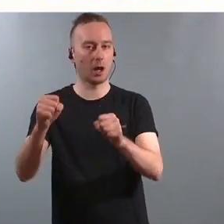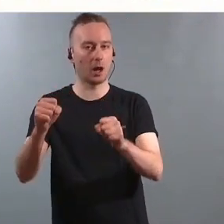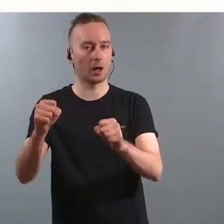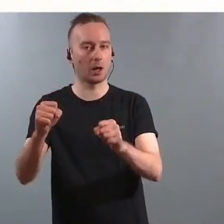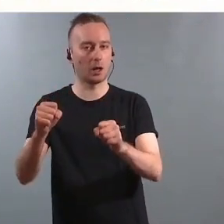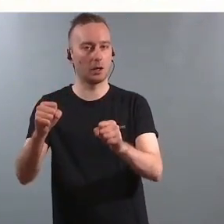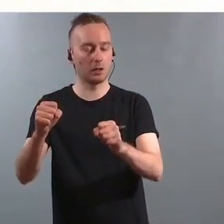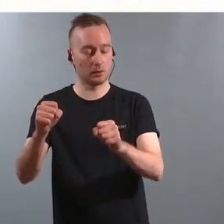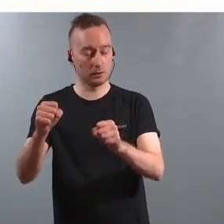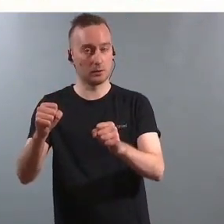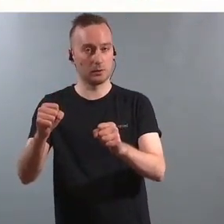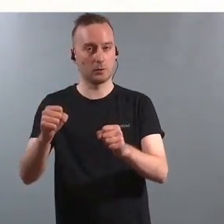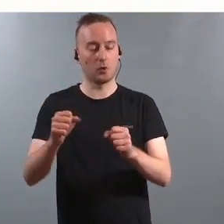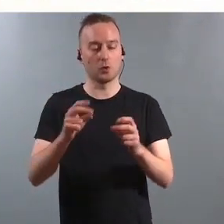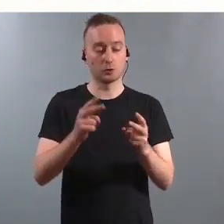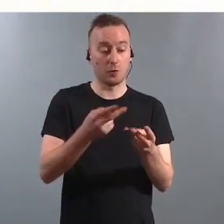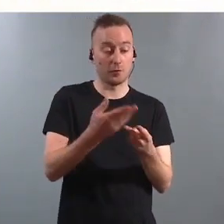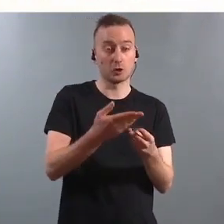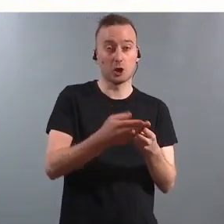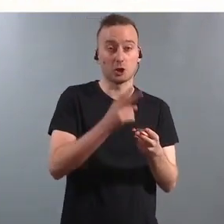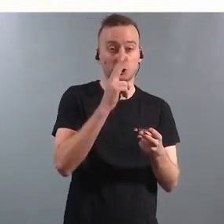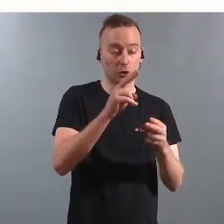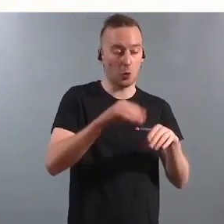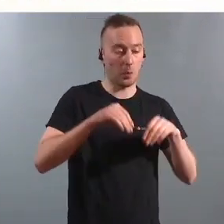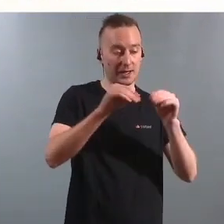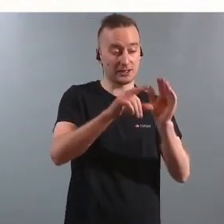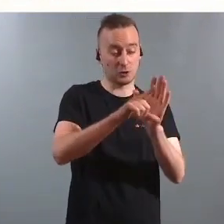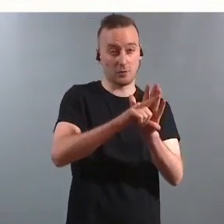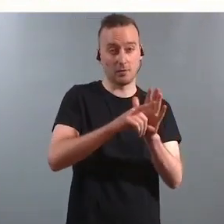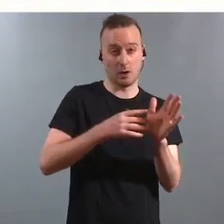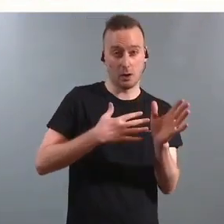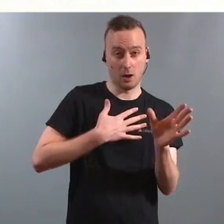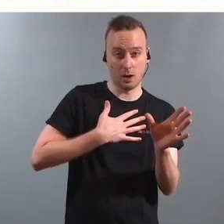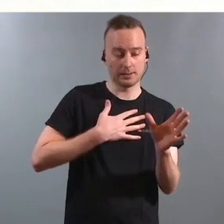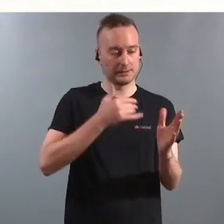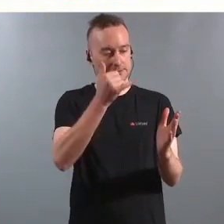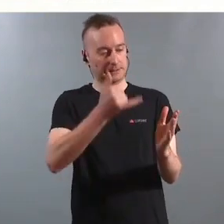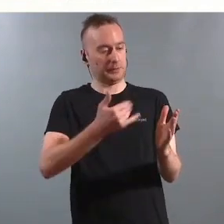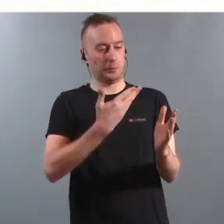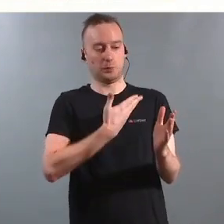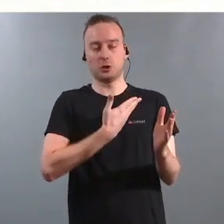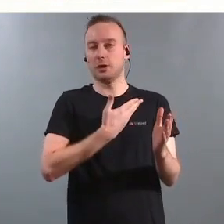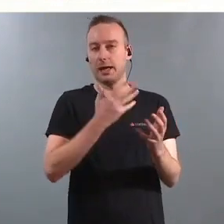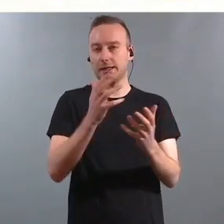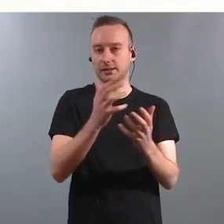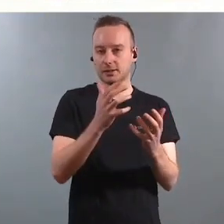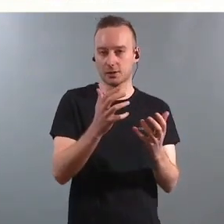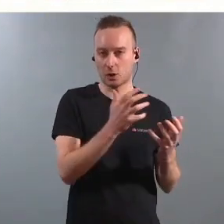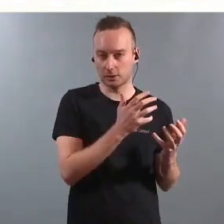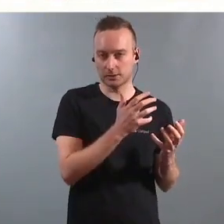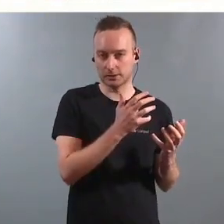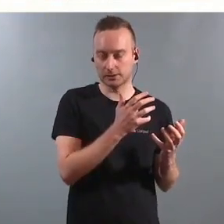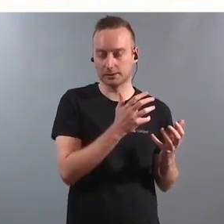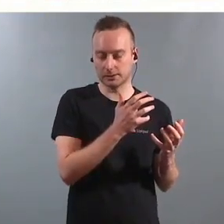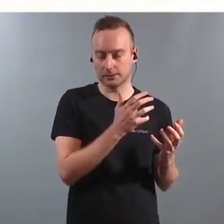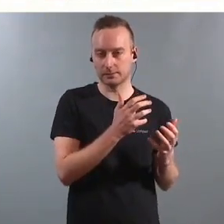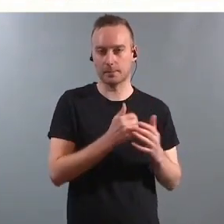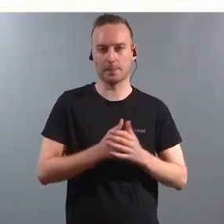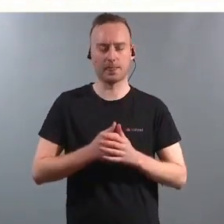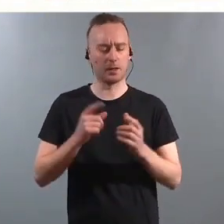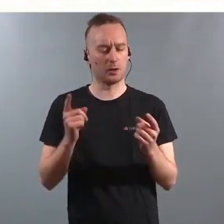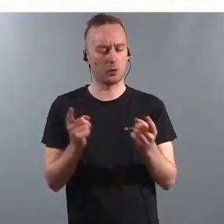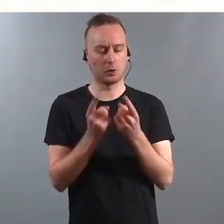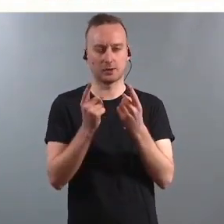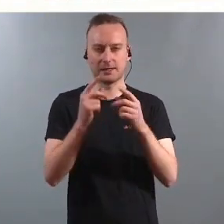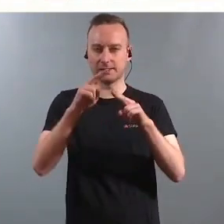som dere sikkert kjenner til, en ny forslag til ny opplæringslov, som også inneholder veldig mye interessant på dette feltet. Jeg skal kort nevne